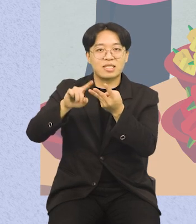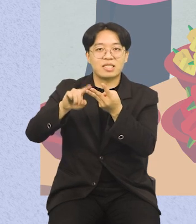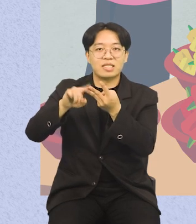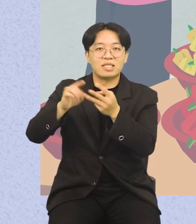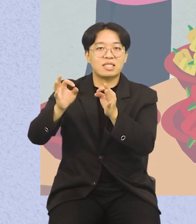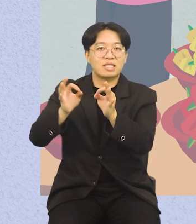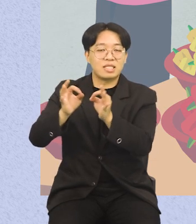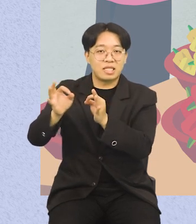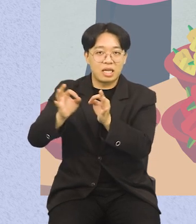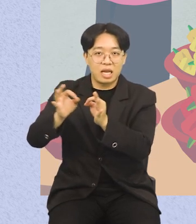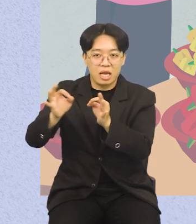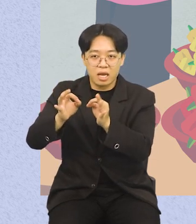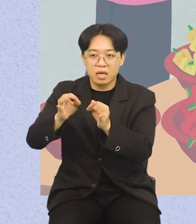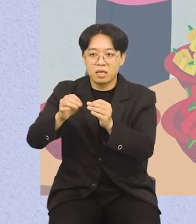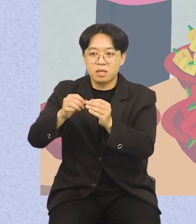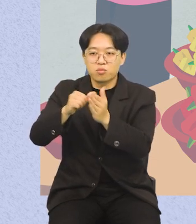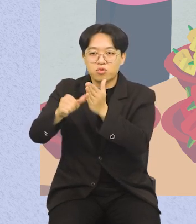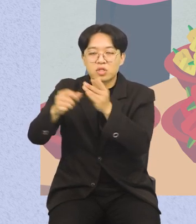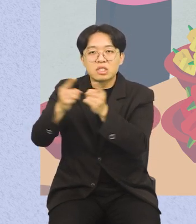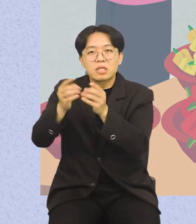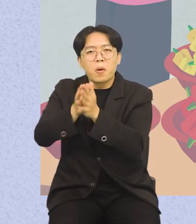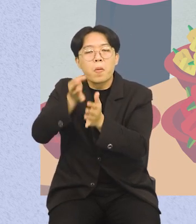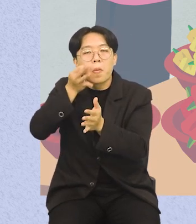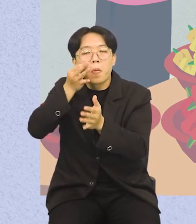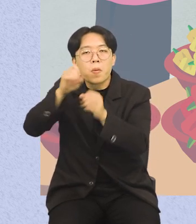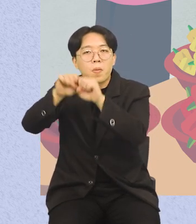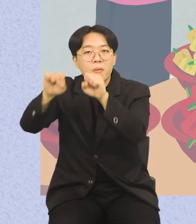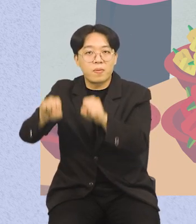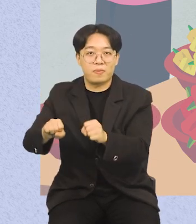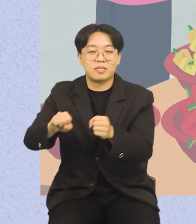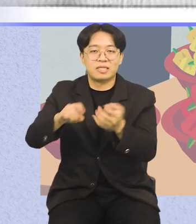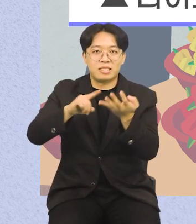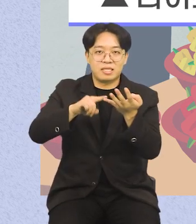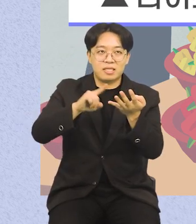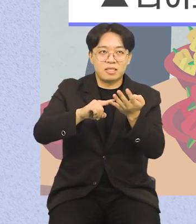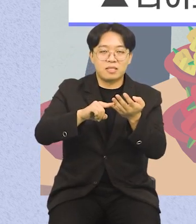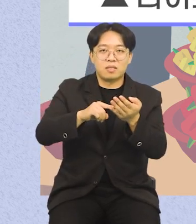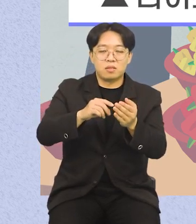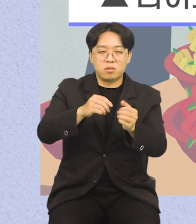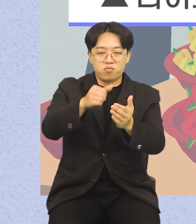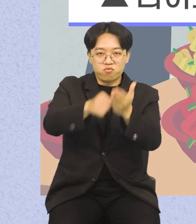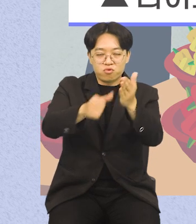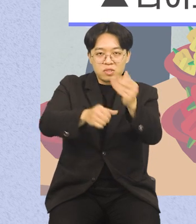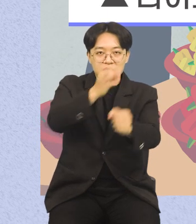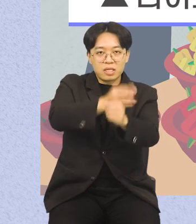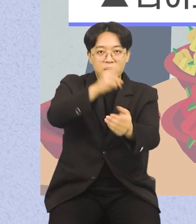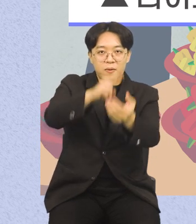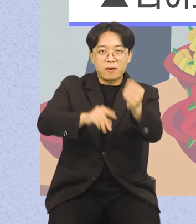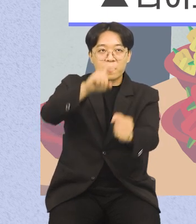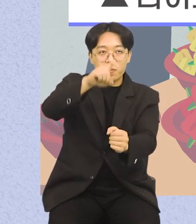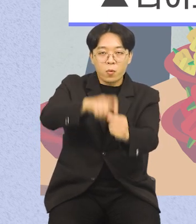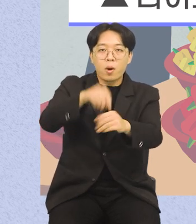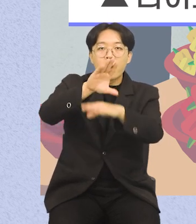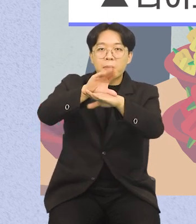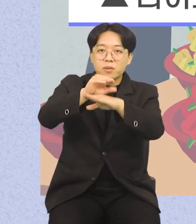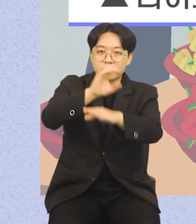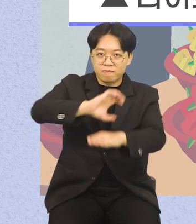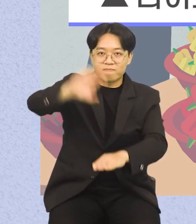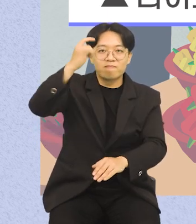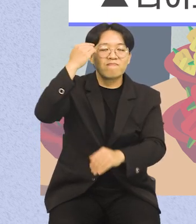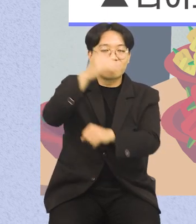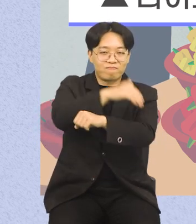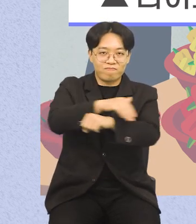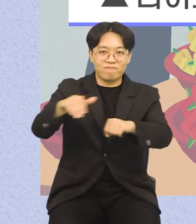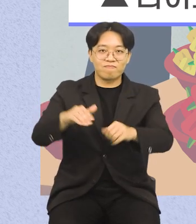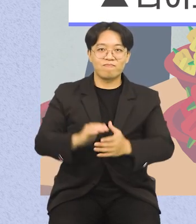접목, 광명 전통시장 실시간 메타뷰어 시스템 구축, 라이브 커머스, 밀키트 상품 판매를 위한 라이브